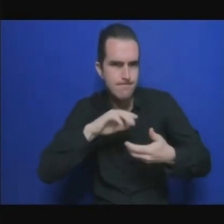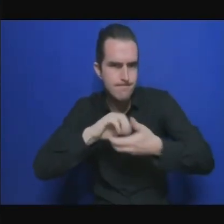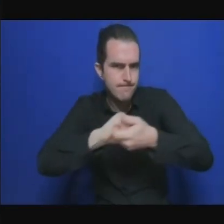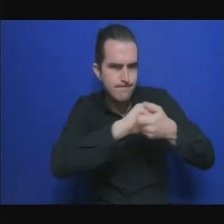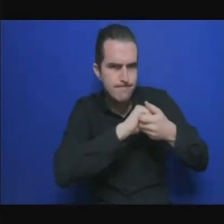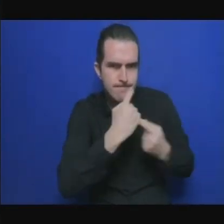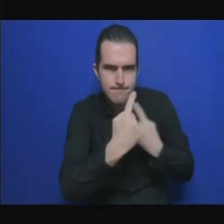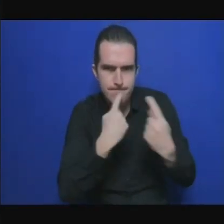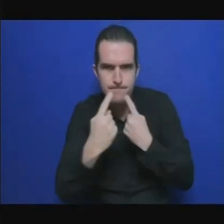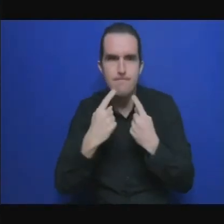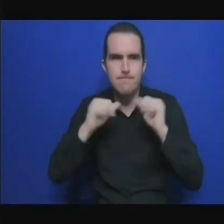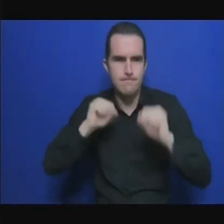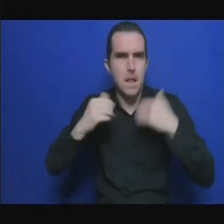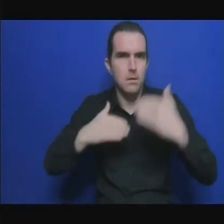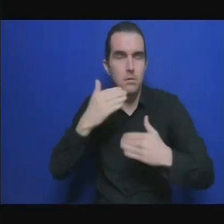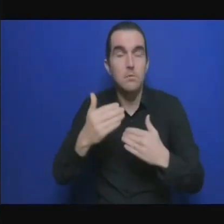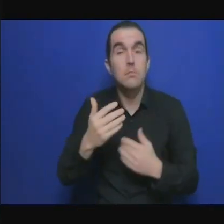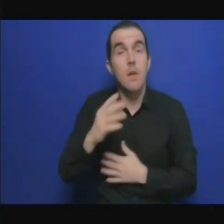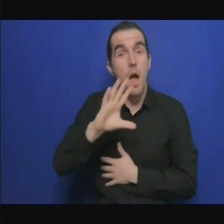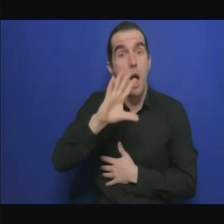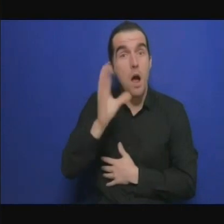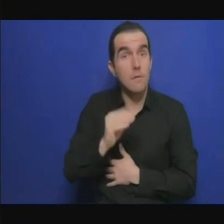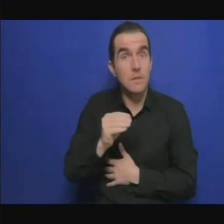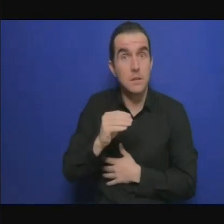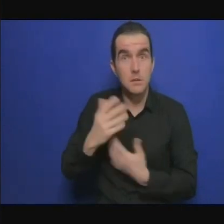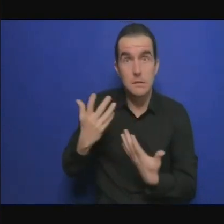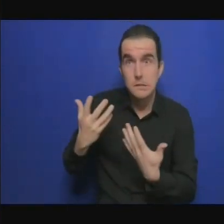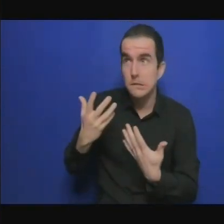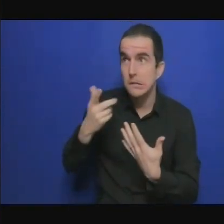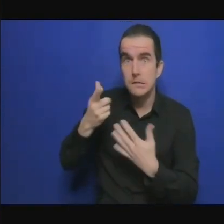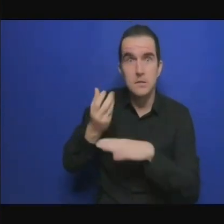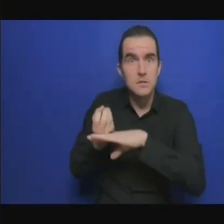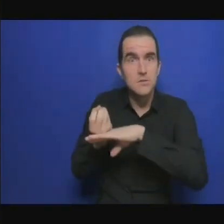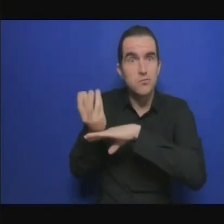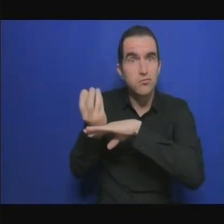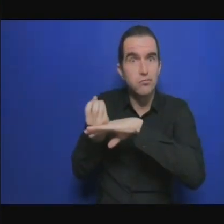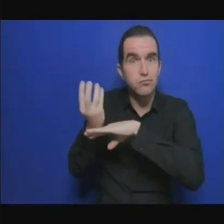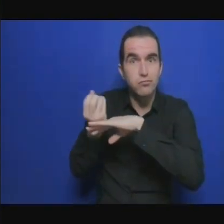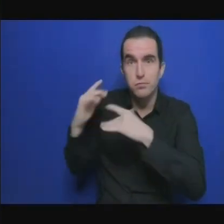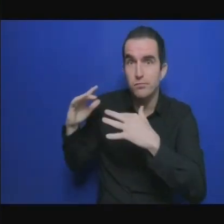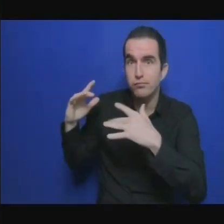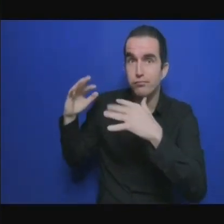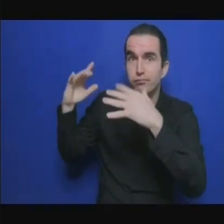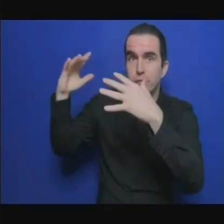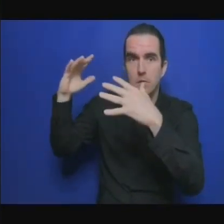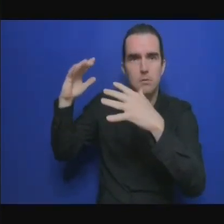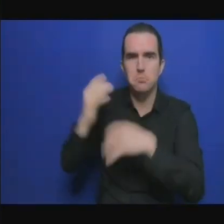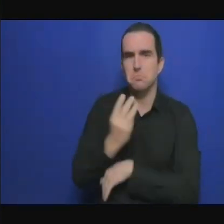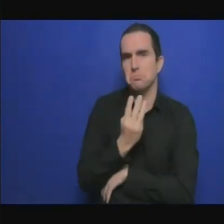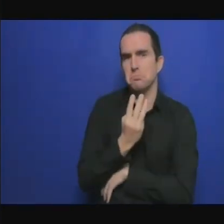factuelle les principaux messages que nous devons retenir du rapport du GEC.